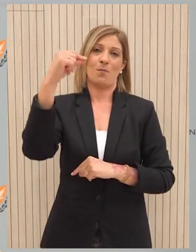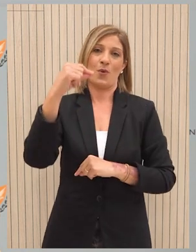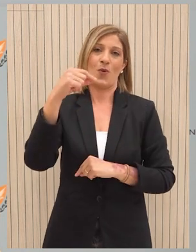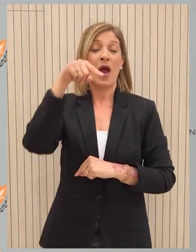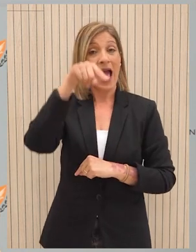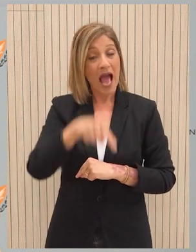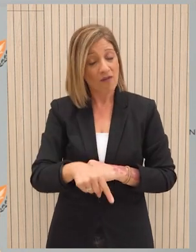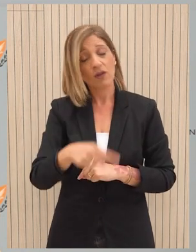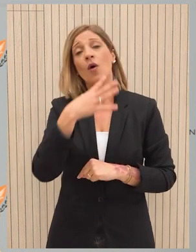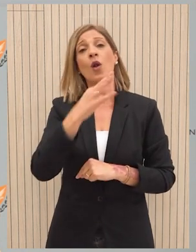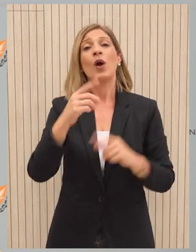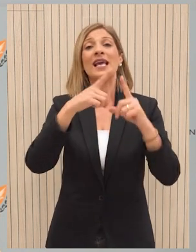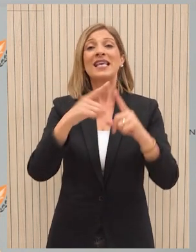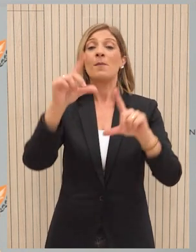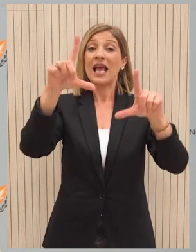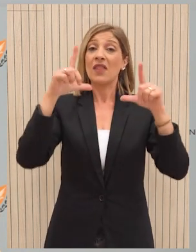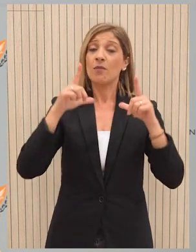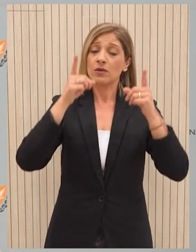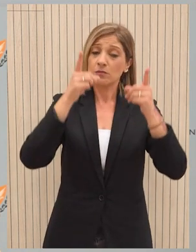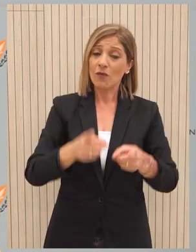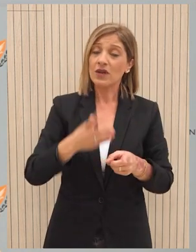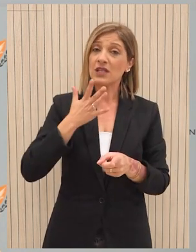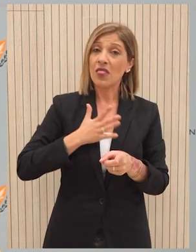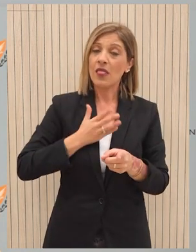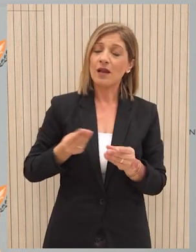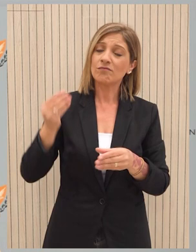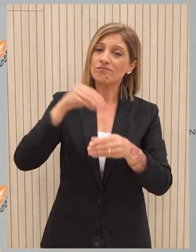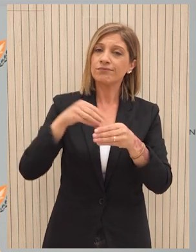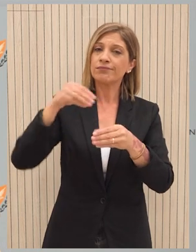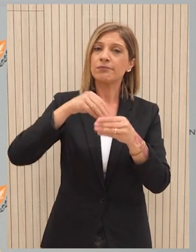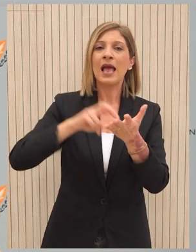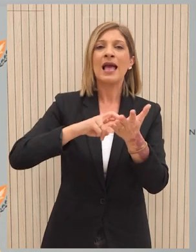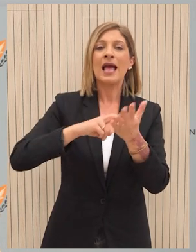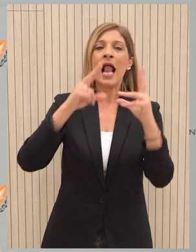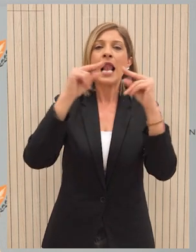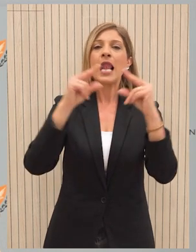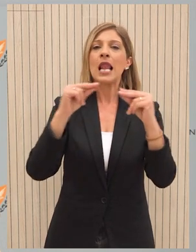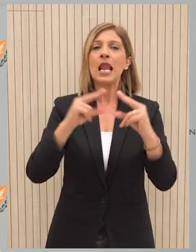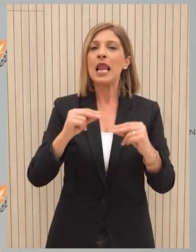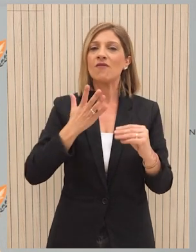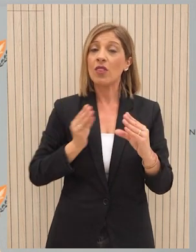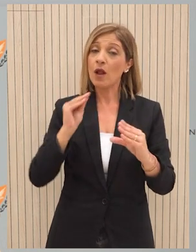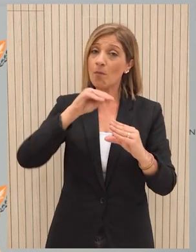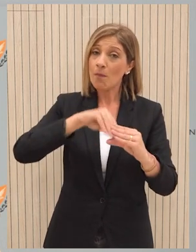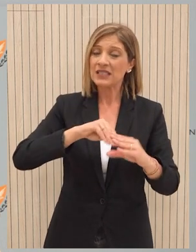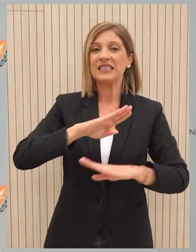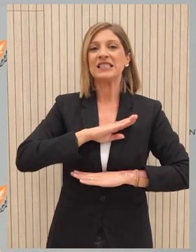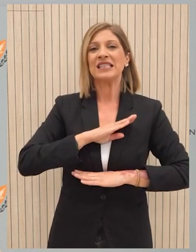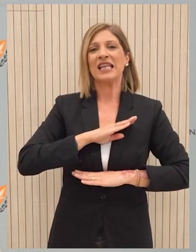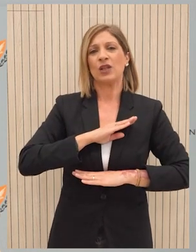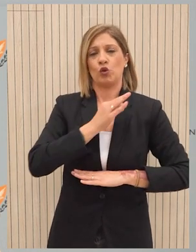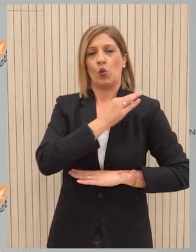στο πλαίσιο αυτό που η Κυπριακή Δημοκρατία αποφάσισε να ενισχύσει και την διπλωματική αποστολή μας στο Λίβανο με την προσθήκη ενός στρατοτικού ακολούθου.